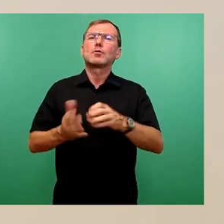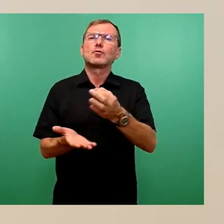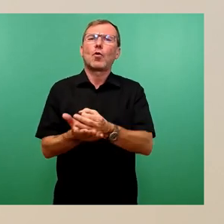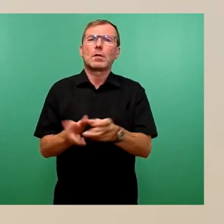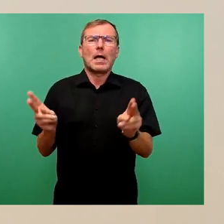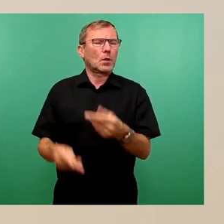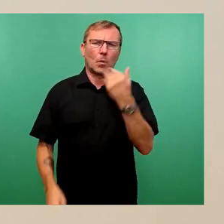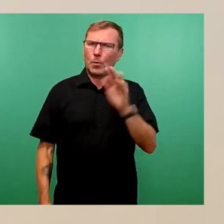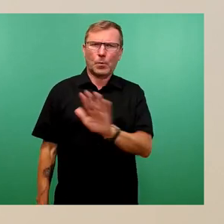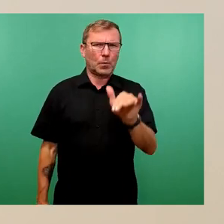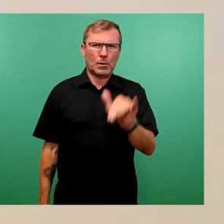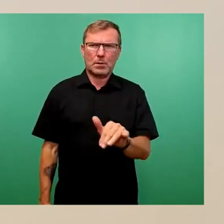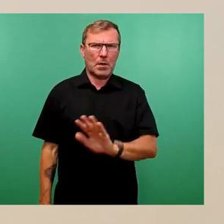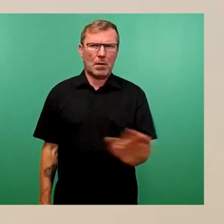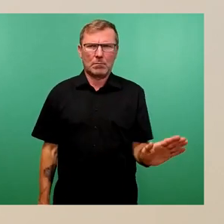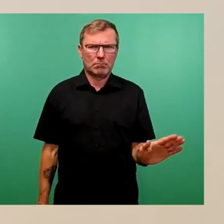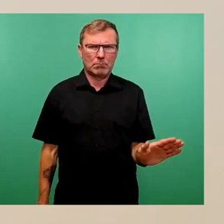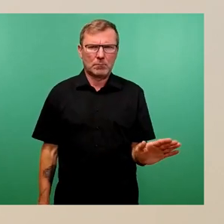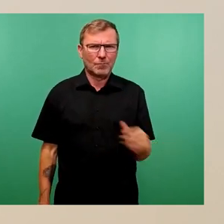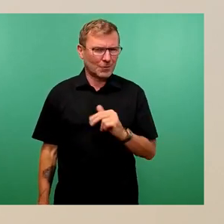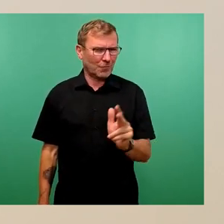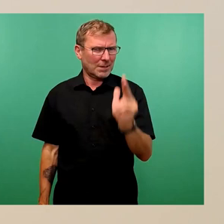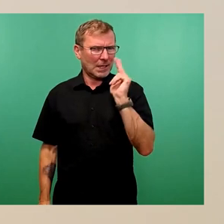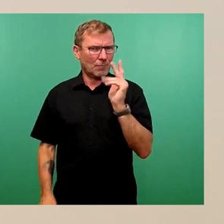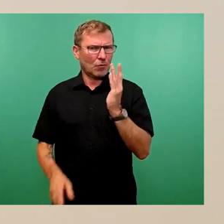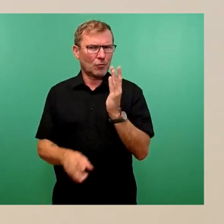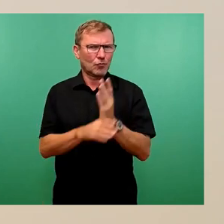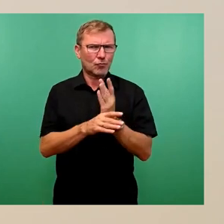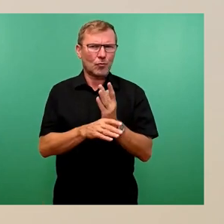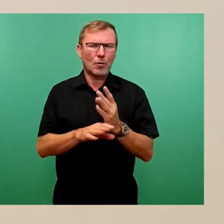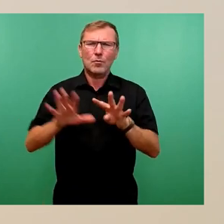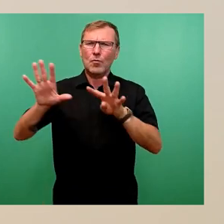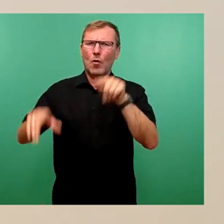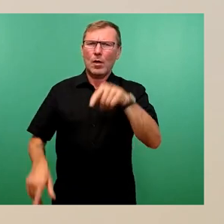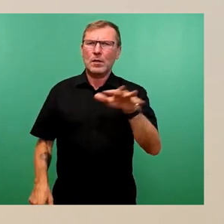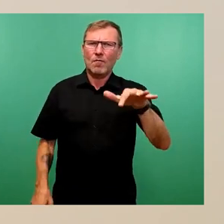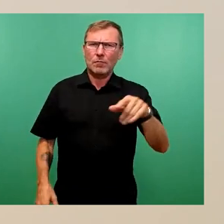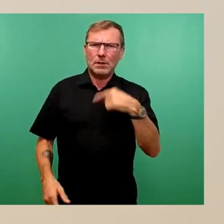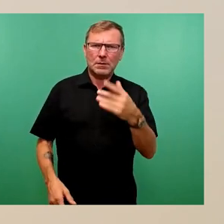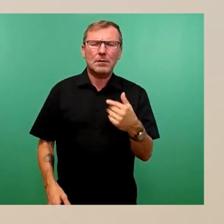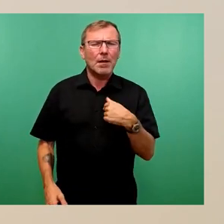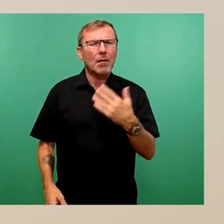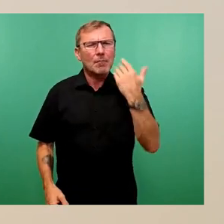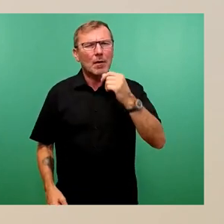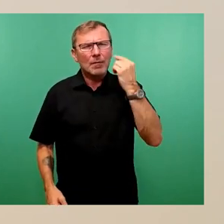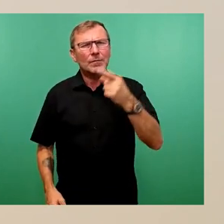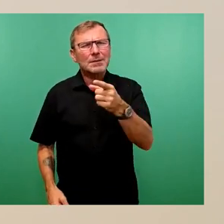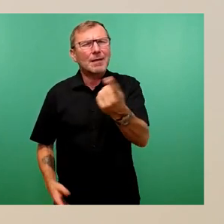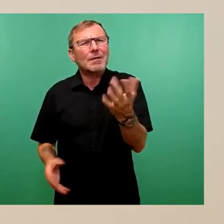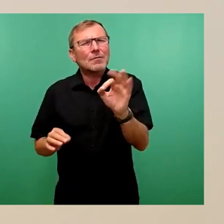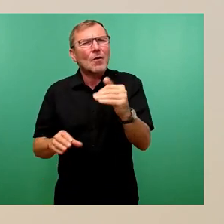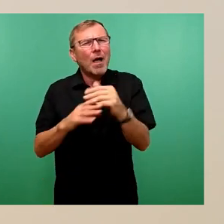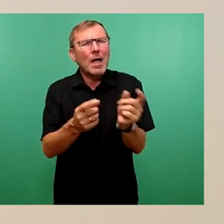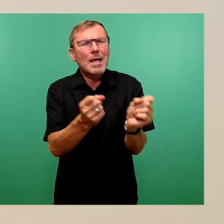Deswegen, was ich ja vor drei Wochen schon mal zur 9.15. sagen würde, mich schon mal interessieren, was es da für E-Mail-Wechsel